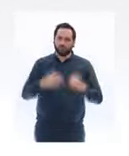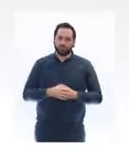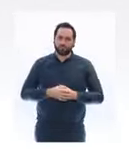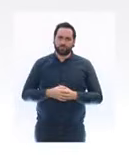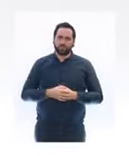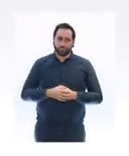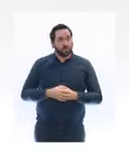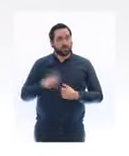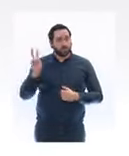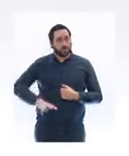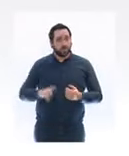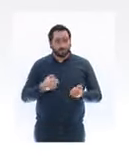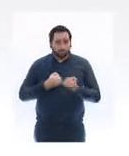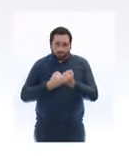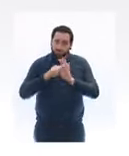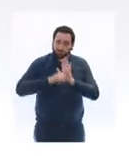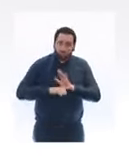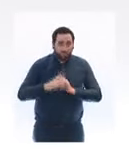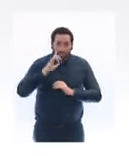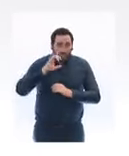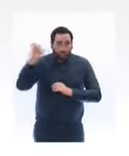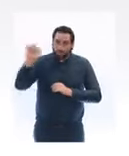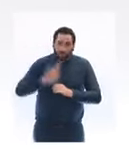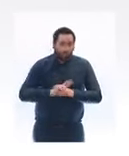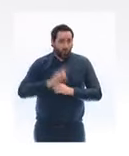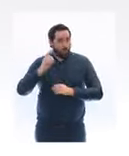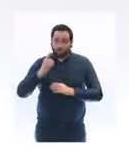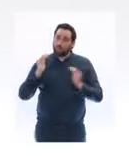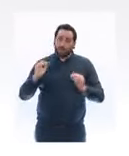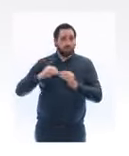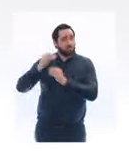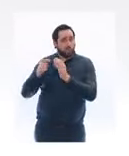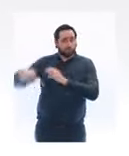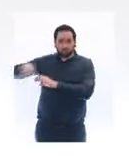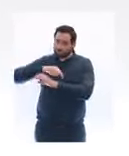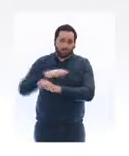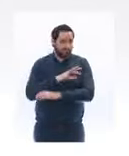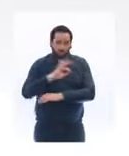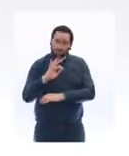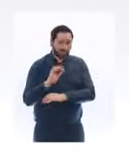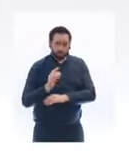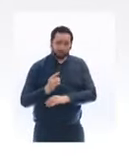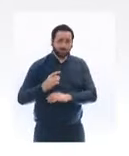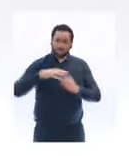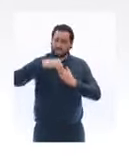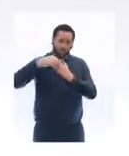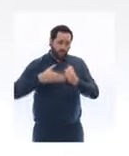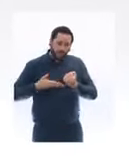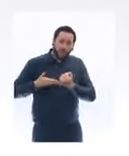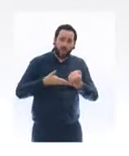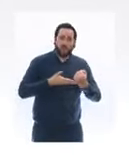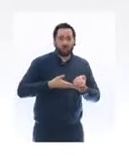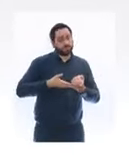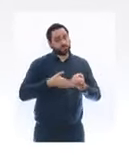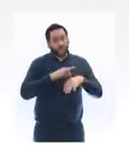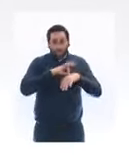sans équivalent dans le monde et nous continuerons à l'accompagner autant que de besoin. Il est